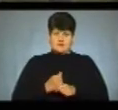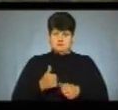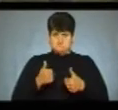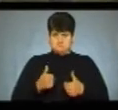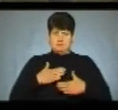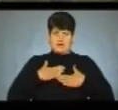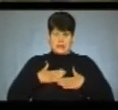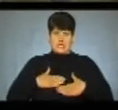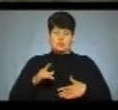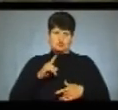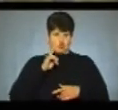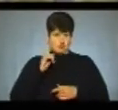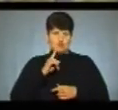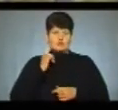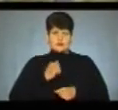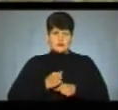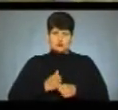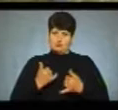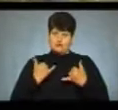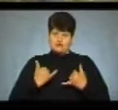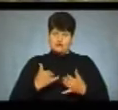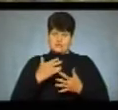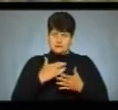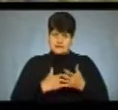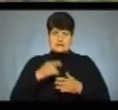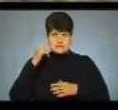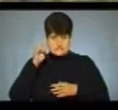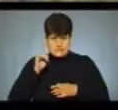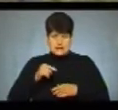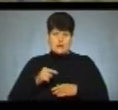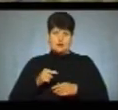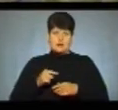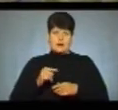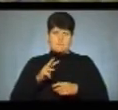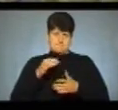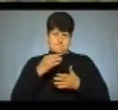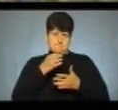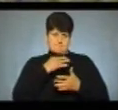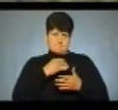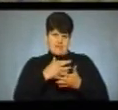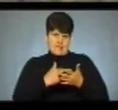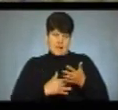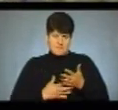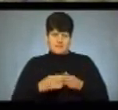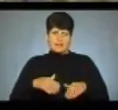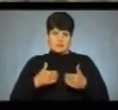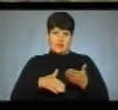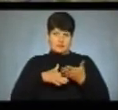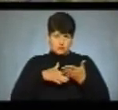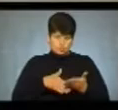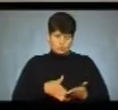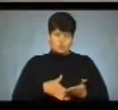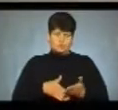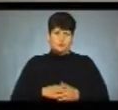Приємно, що молоді працюють по сучасних алгоритмах, знають медикаменти, надали допомогу